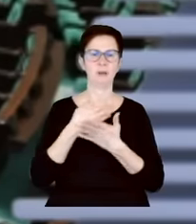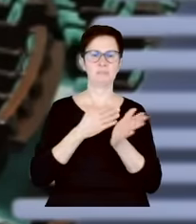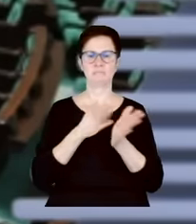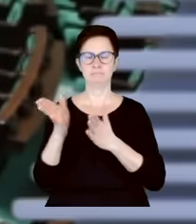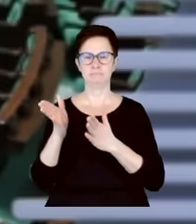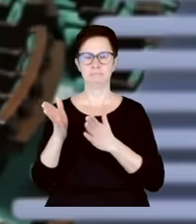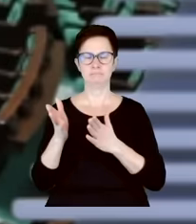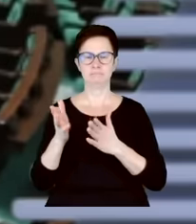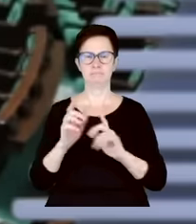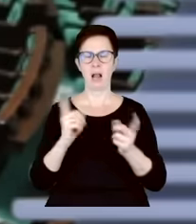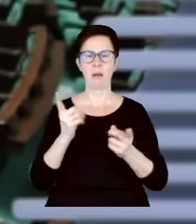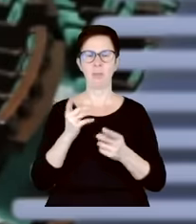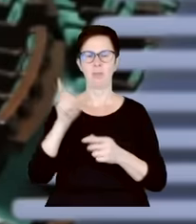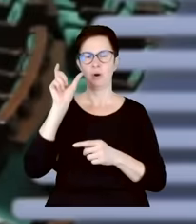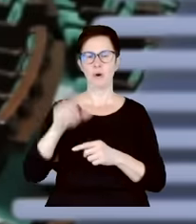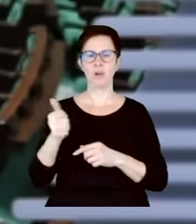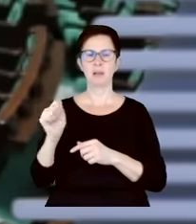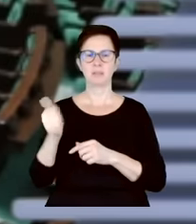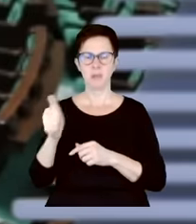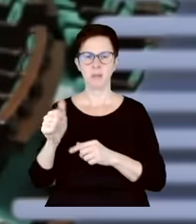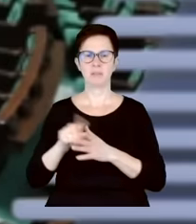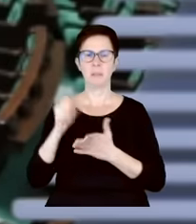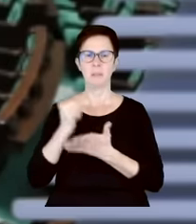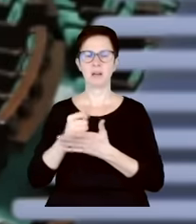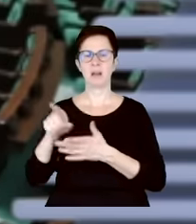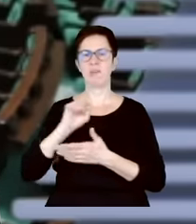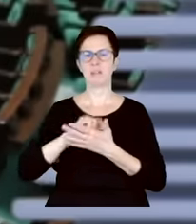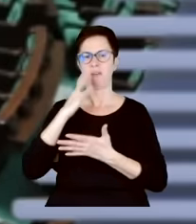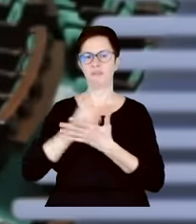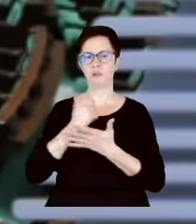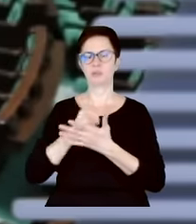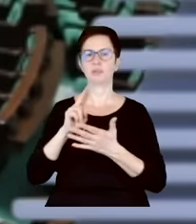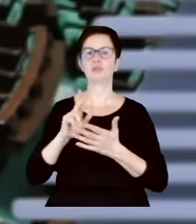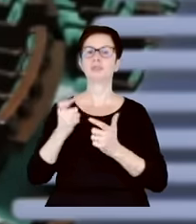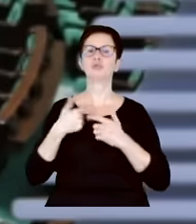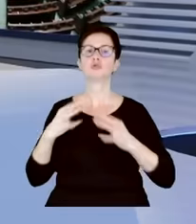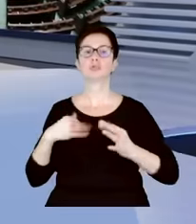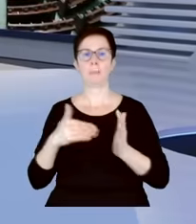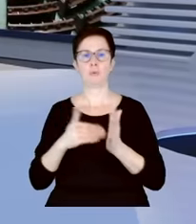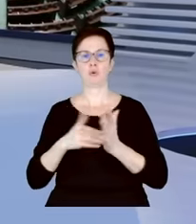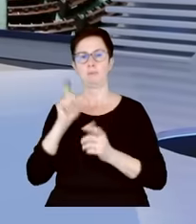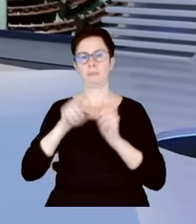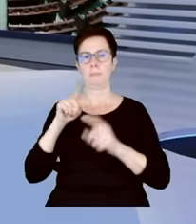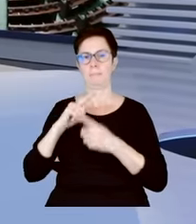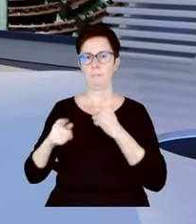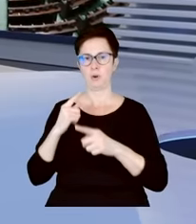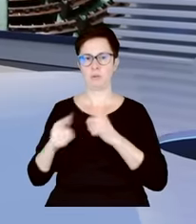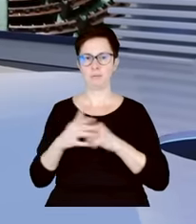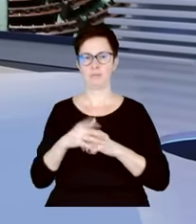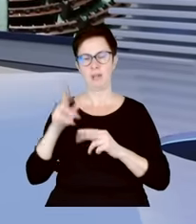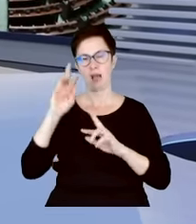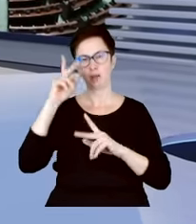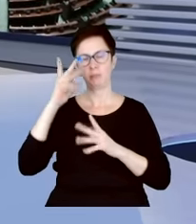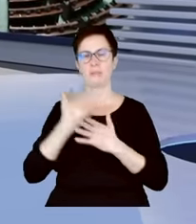eksperci i prawo jest wykorzystywane na bieżące potrzeby polityczne? Panie redaktorze... Interpretowane na bieżące potrzeby